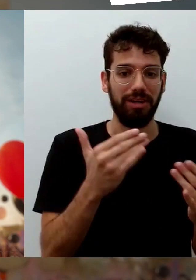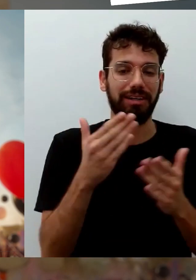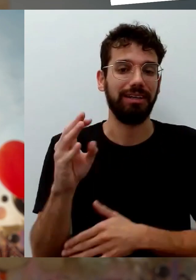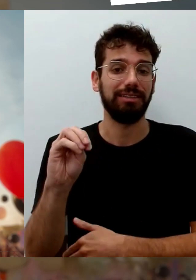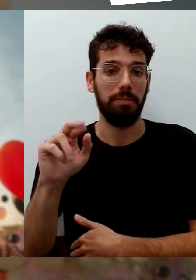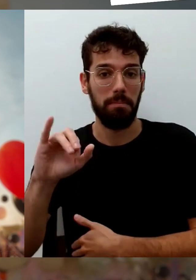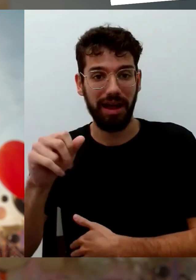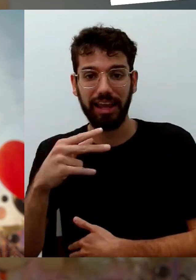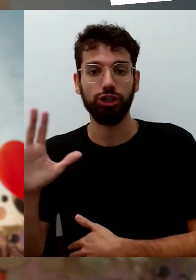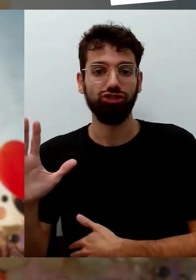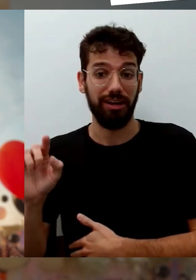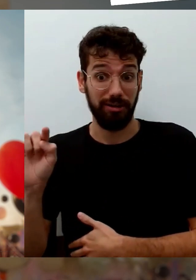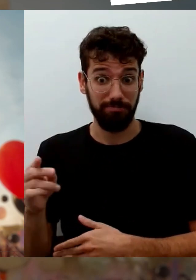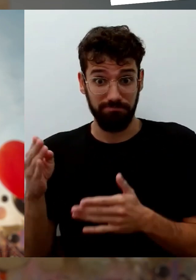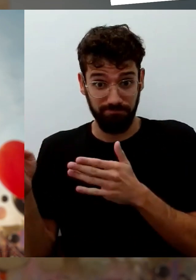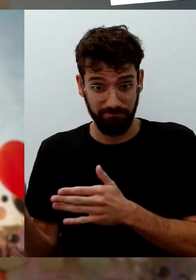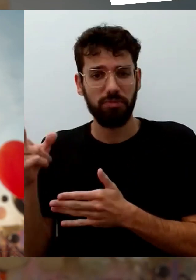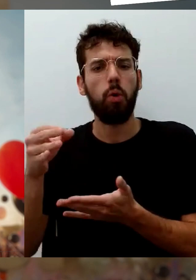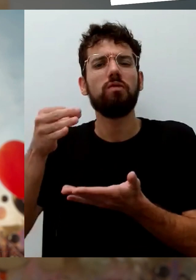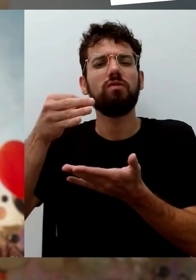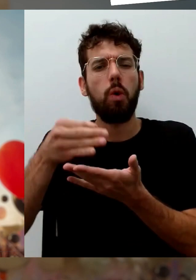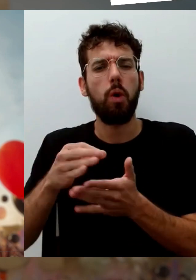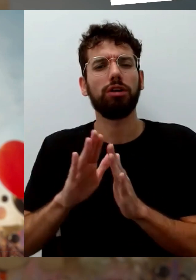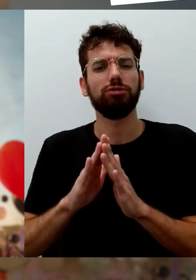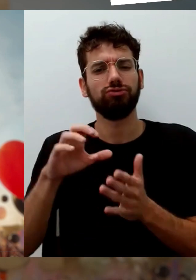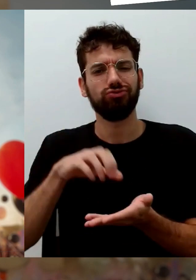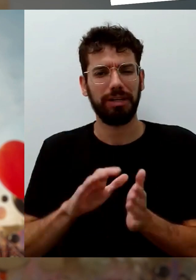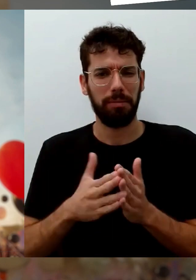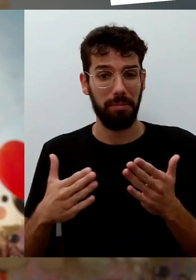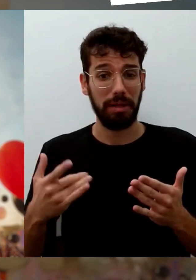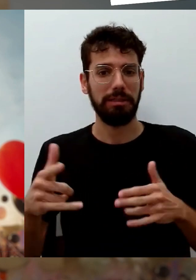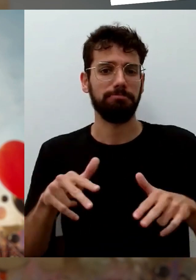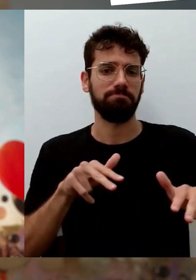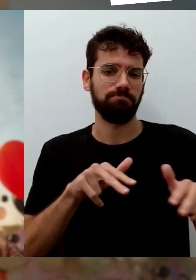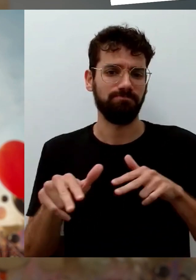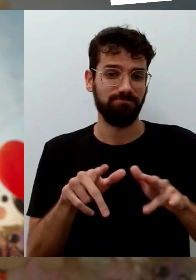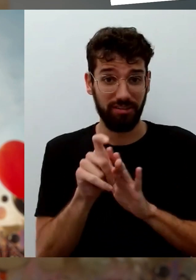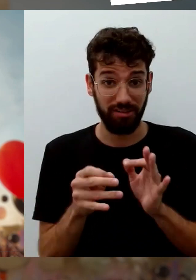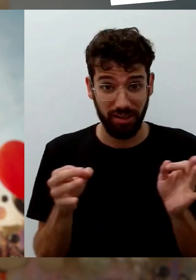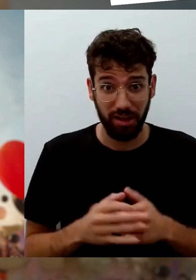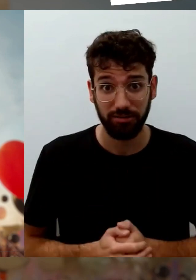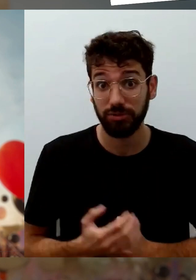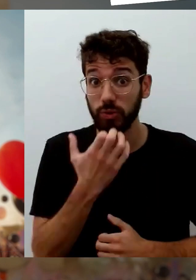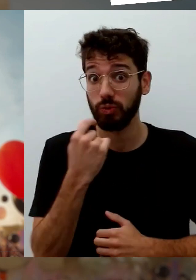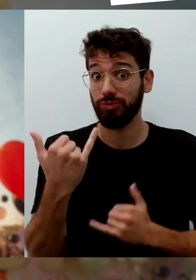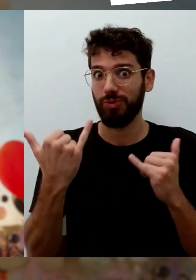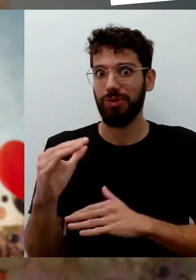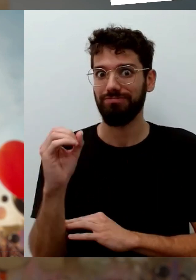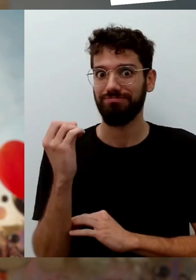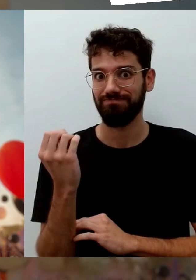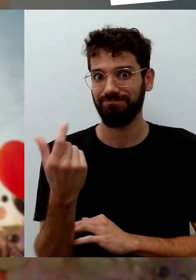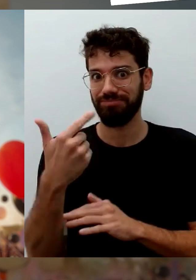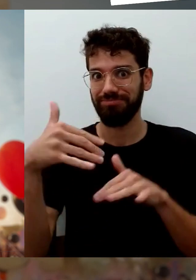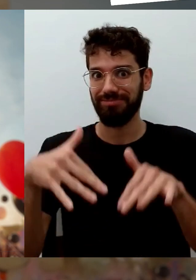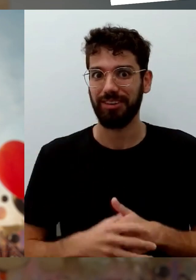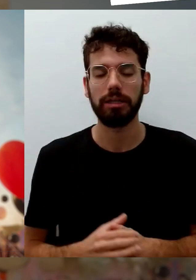koordiniert den Digitaltag vor Ort in der Stadtbibliothek und Frau Schittek, schön, dass Sie heute Morgen zugeschaltet sind. Wir sind ganz gespannt zu erfahren, was